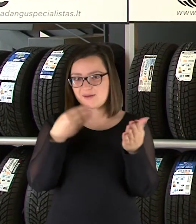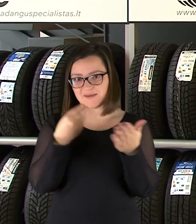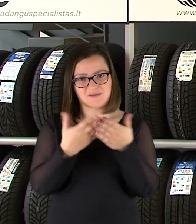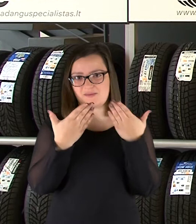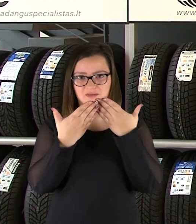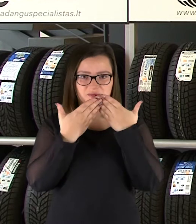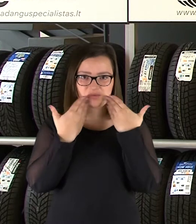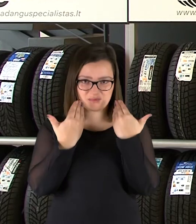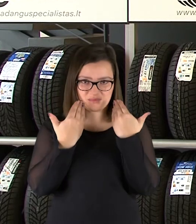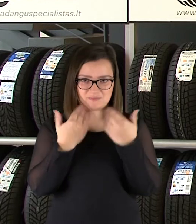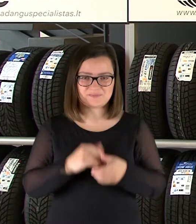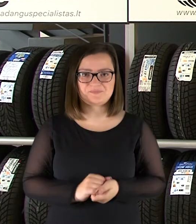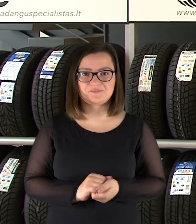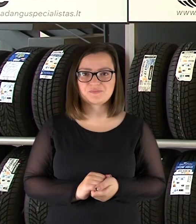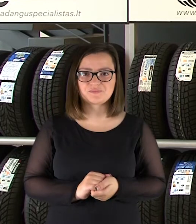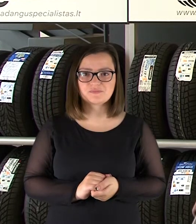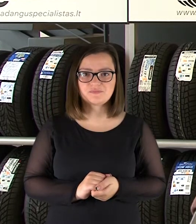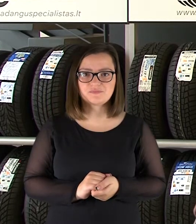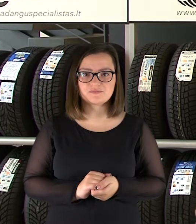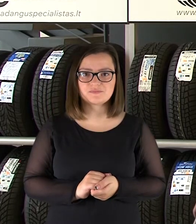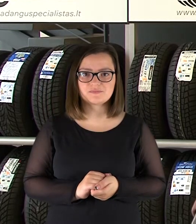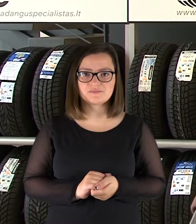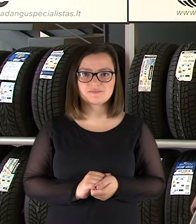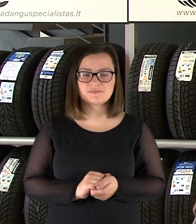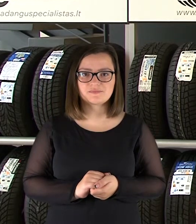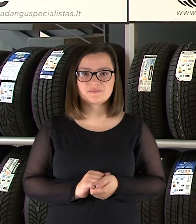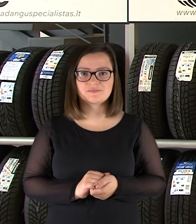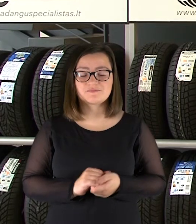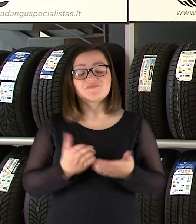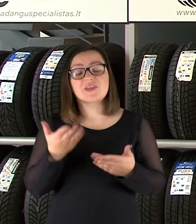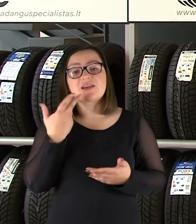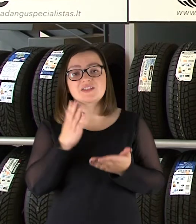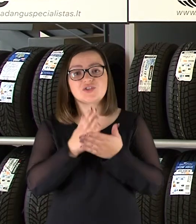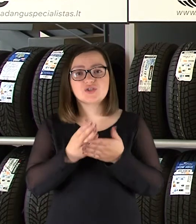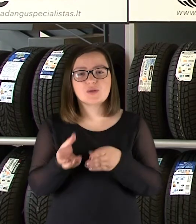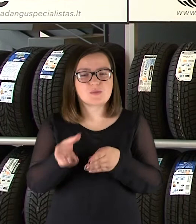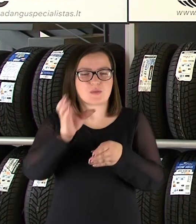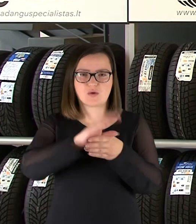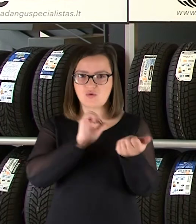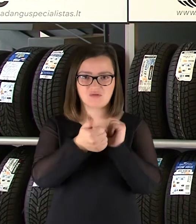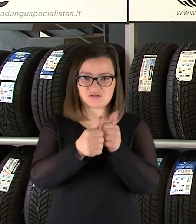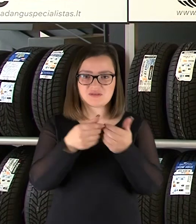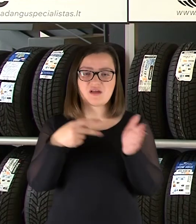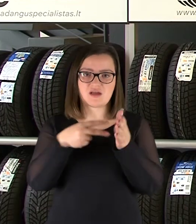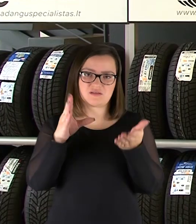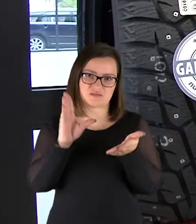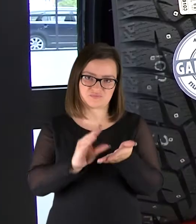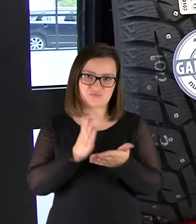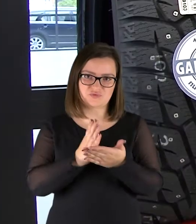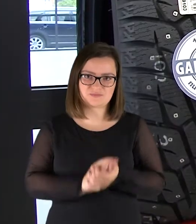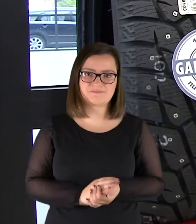trečiosiom šalyjom arba gamina padangas, kažkokie nauji brendai, esant didesniai konkurencijai, pratiškai padangų kainos nekyla.